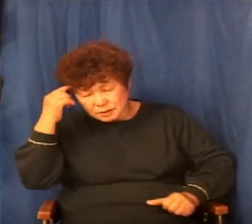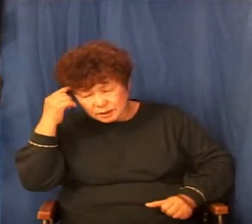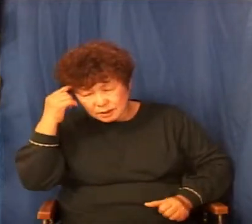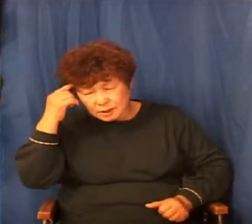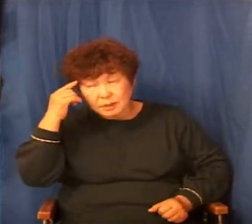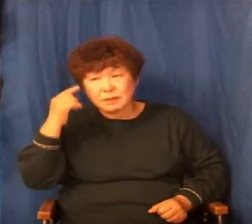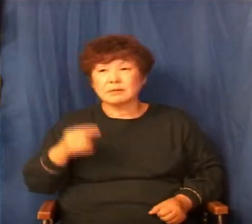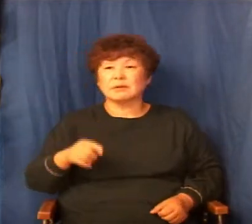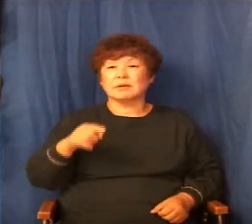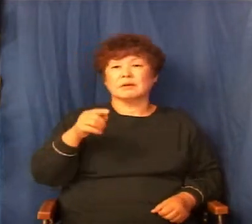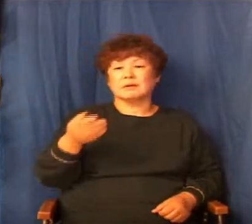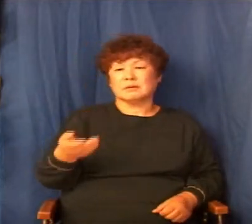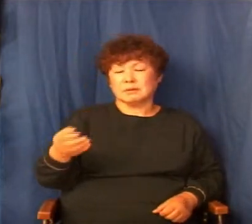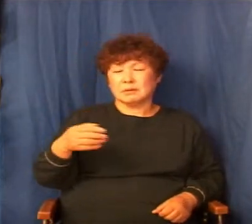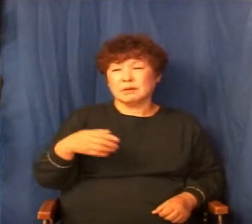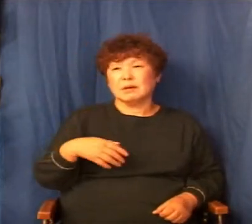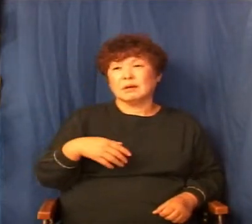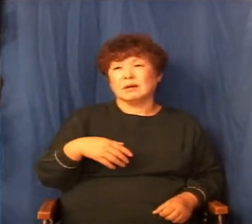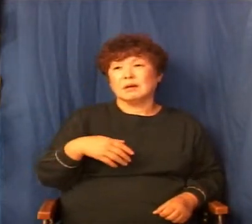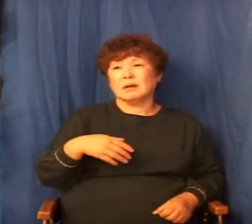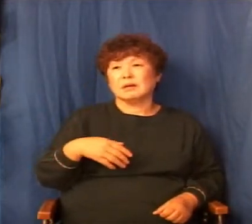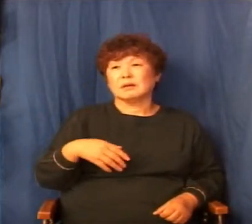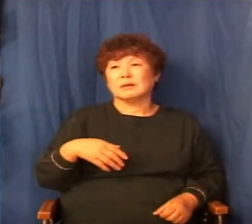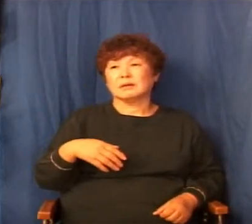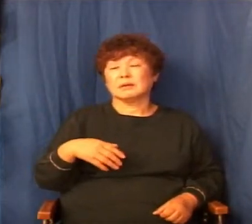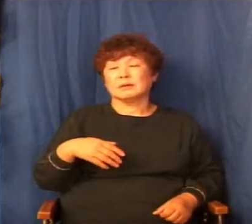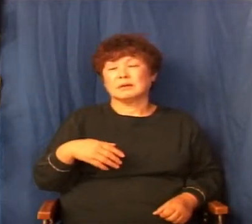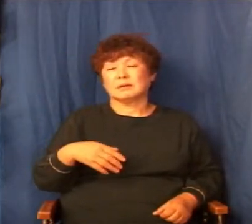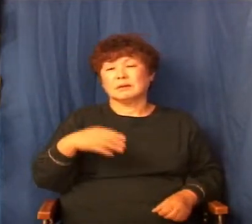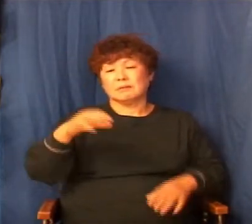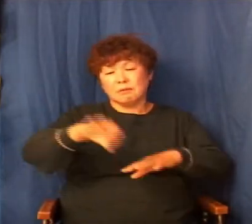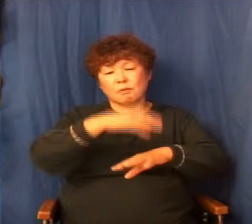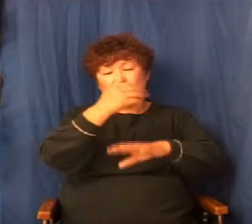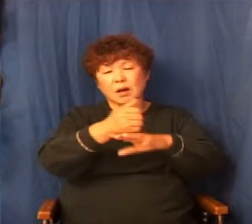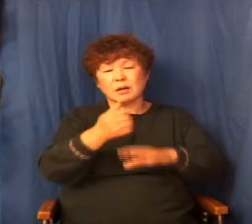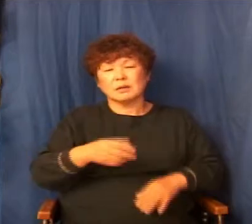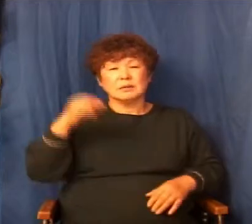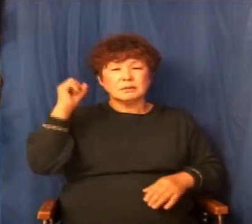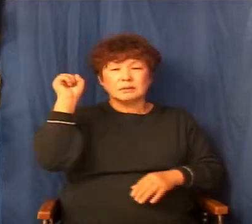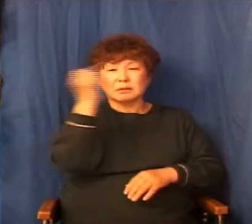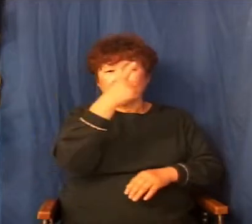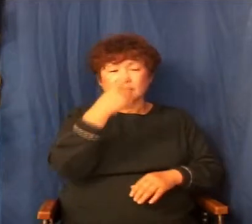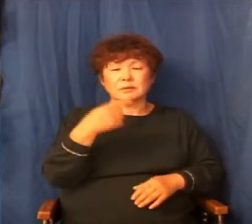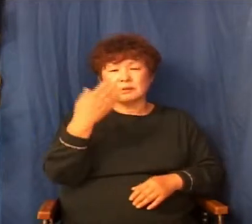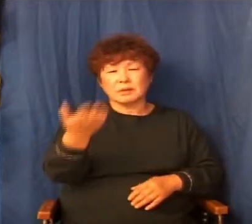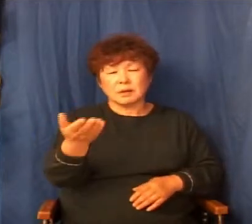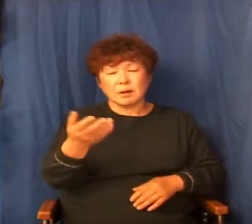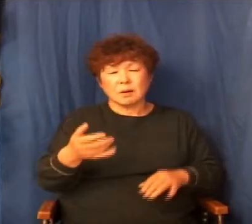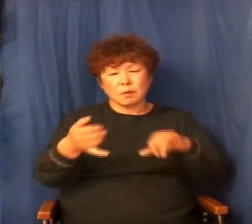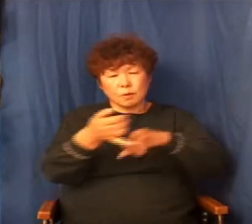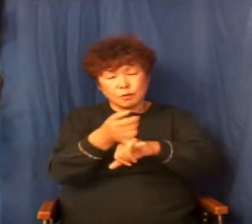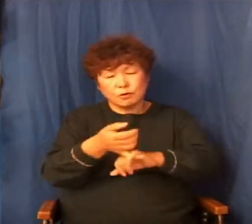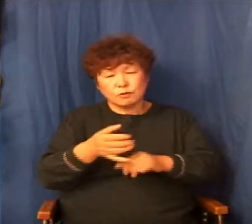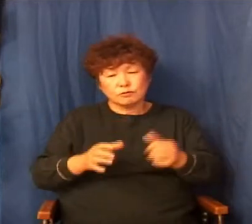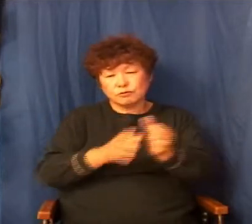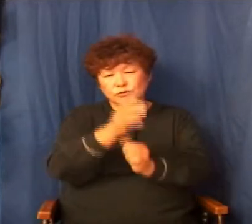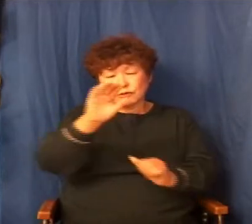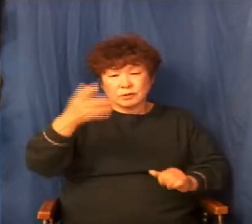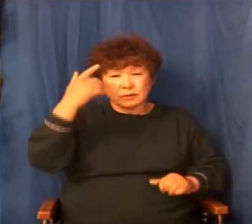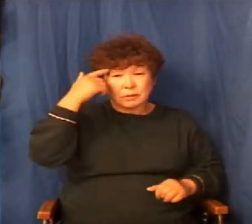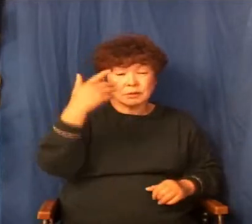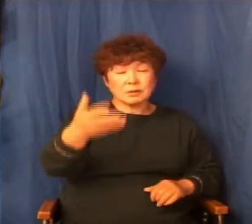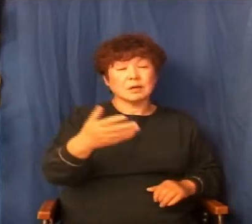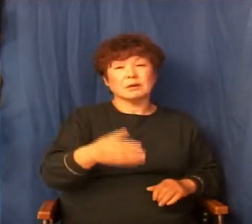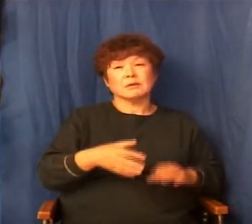그는 이 나라의 왕 아니었냐. 네 손으로 꼭 죽여야 되냐. 이렇게 만약에 관계가 틀어진다면 백성들은